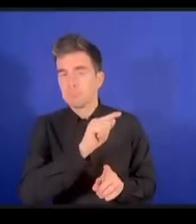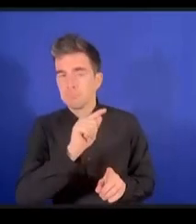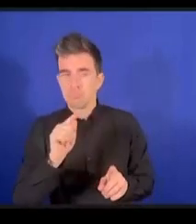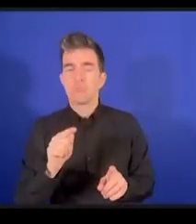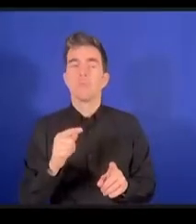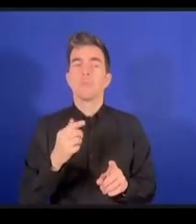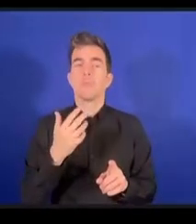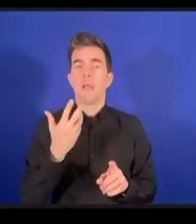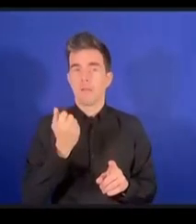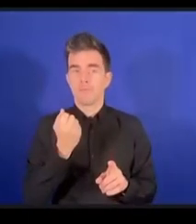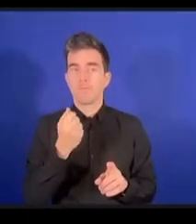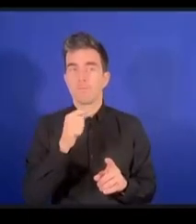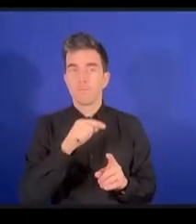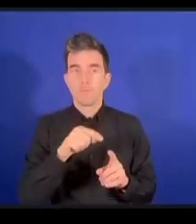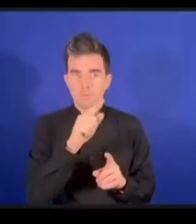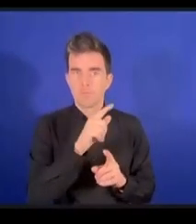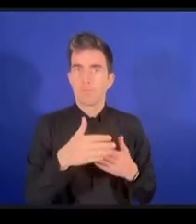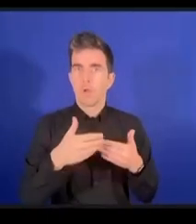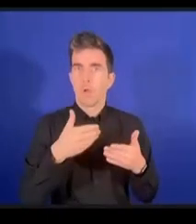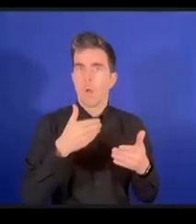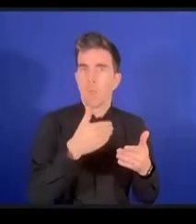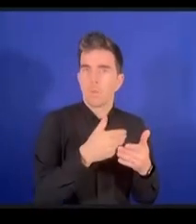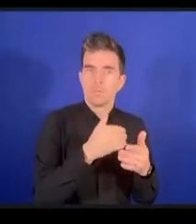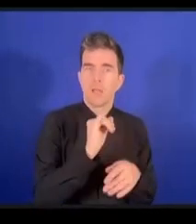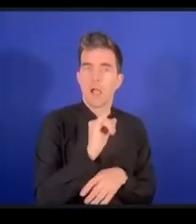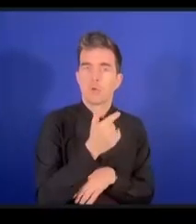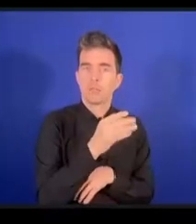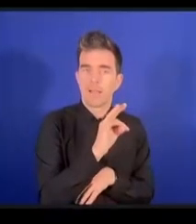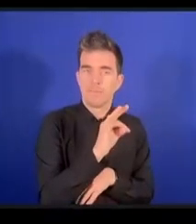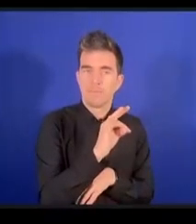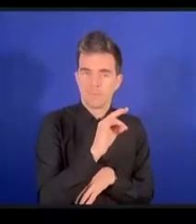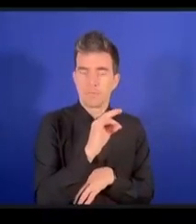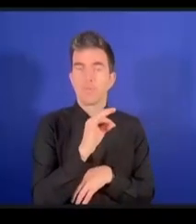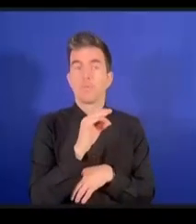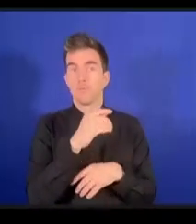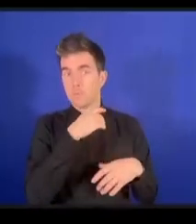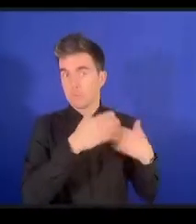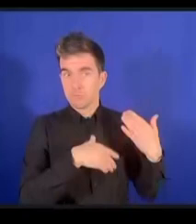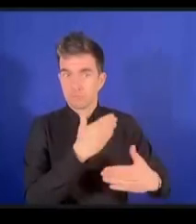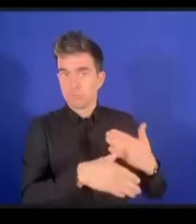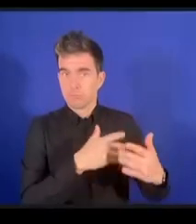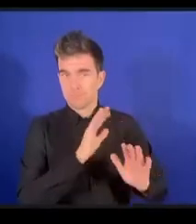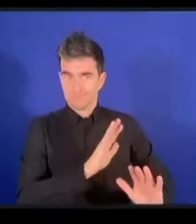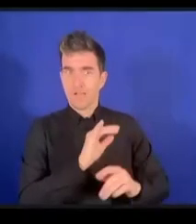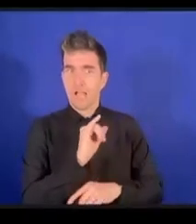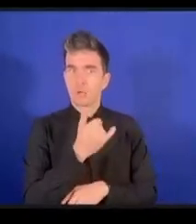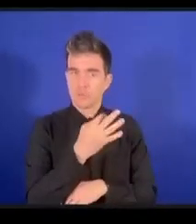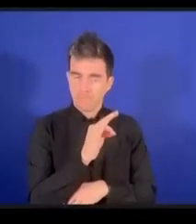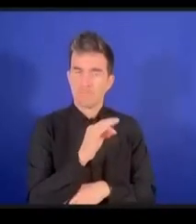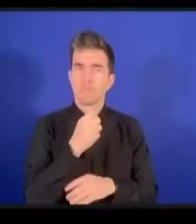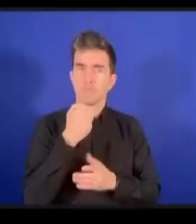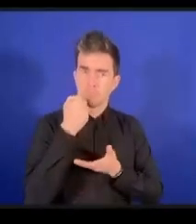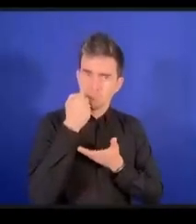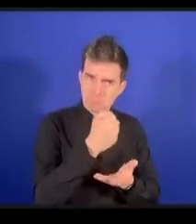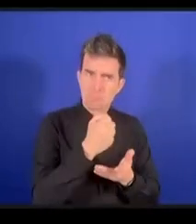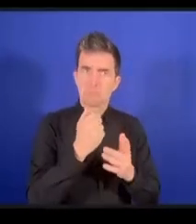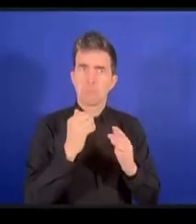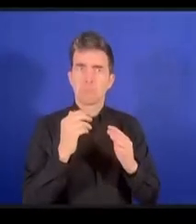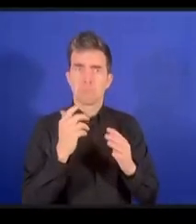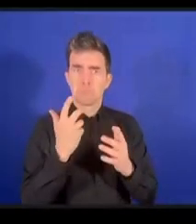sont impliqués dans le FGI depuis le début ils nous sponsorisent ils envoient des représentants